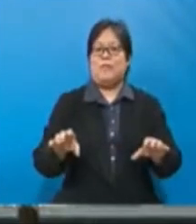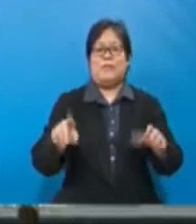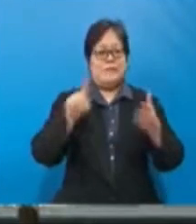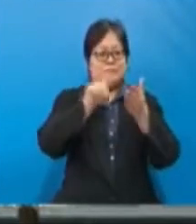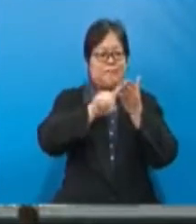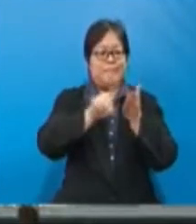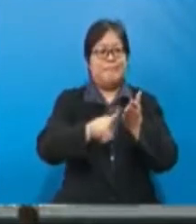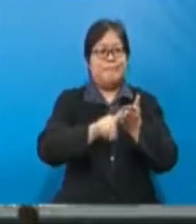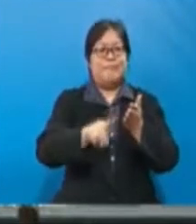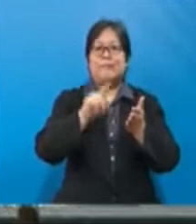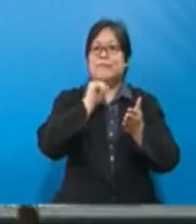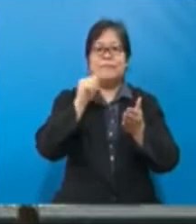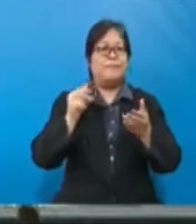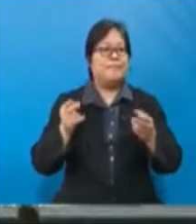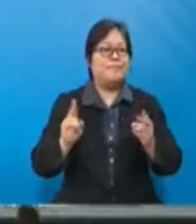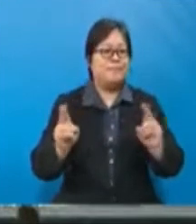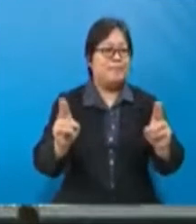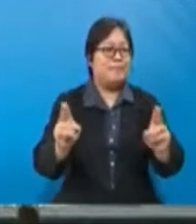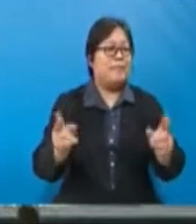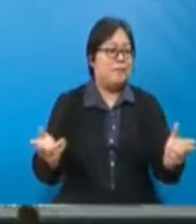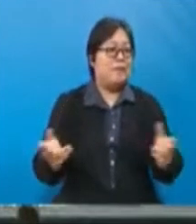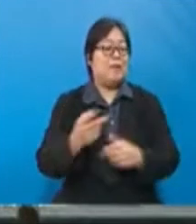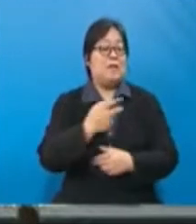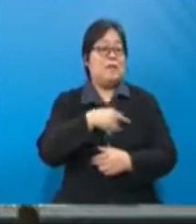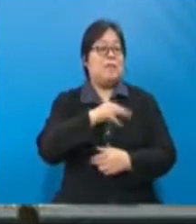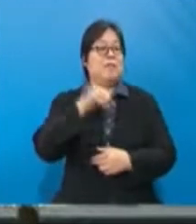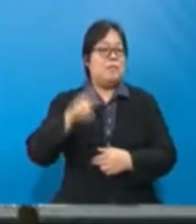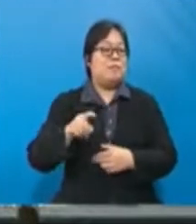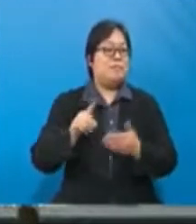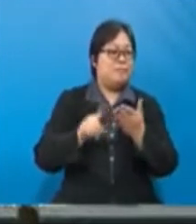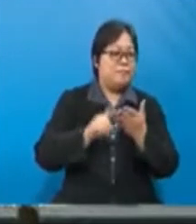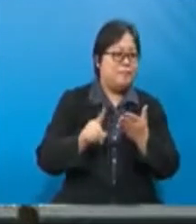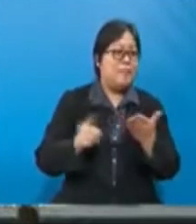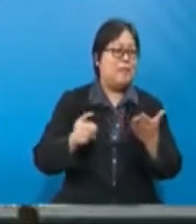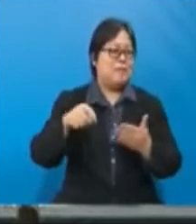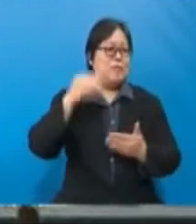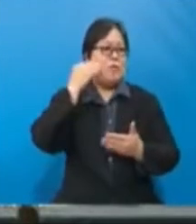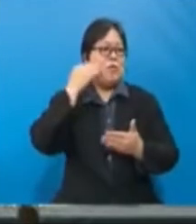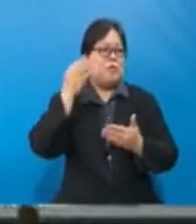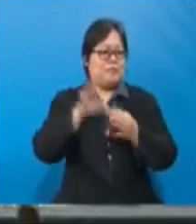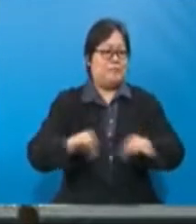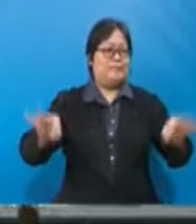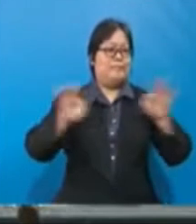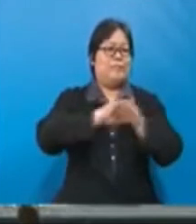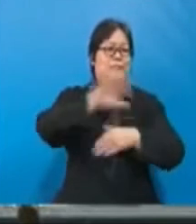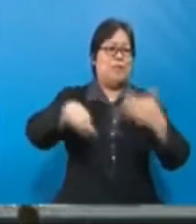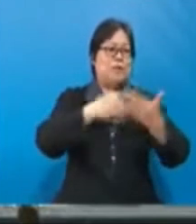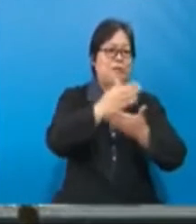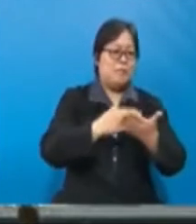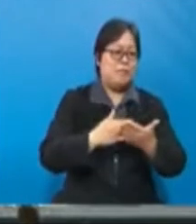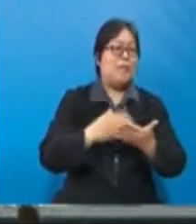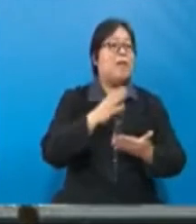dengan penelitian dan tidak tergesa-gesa memandangkan kementerian perlu mengambil kira kepentingan semua pihak